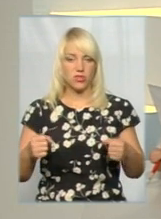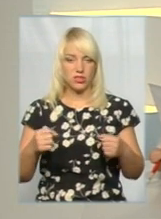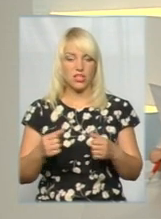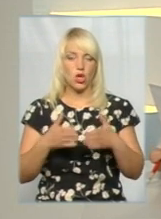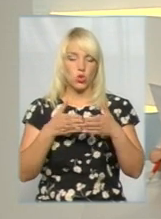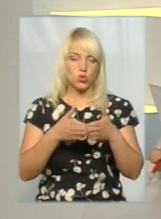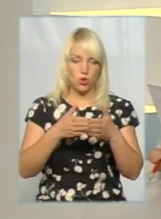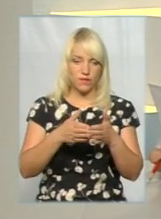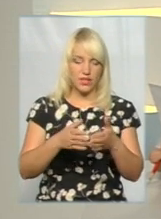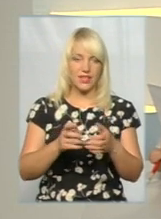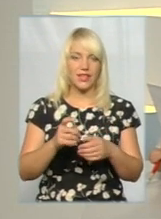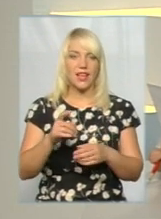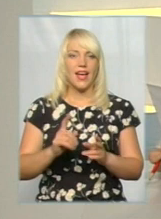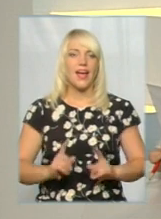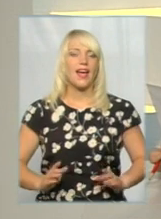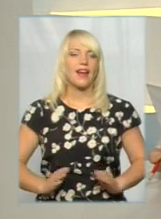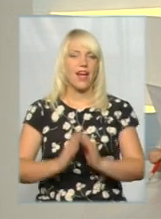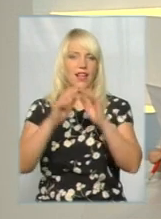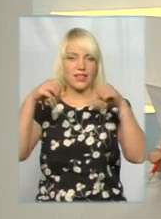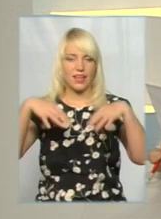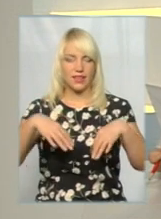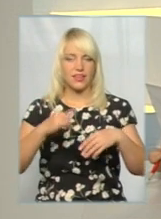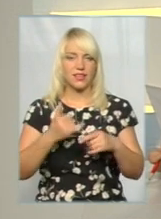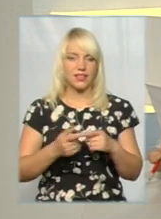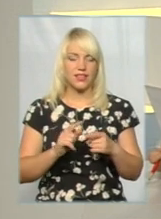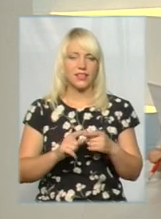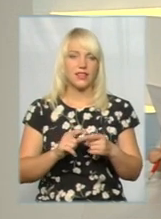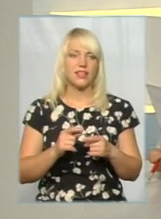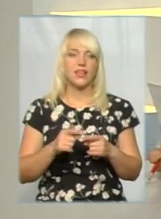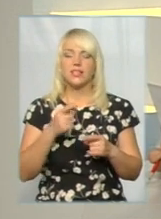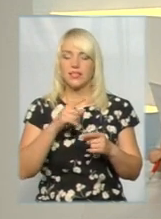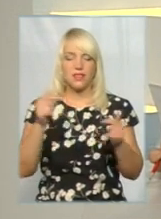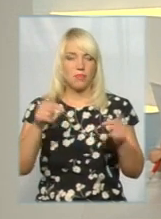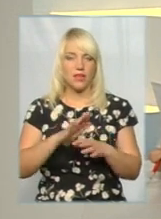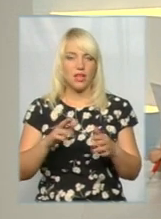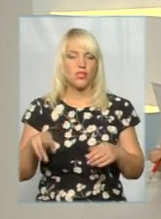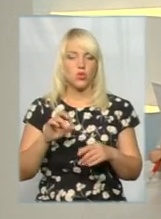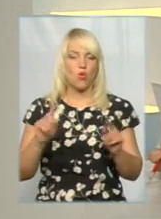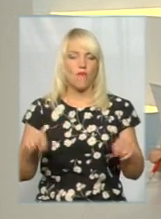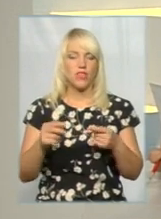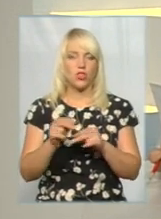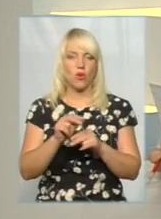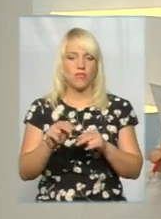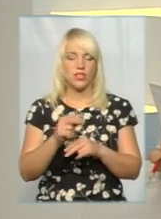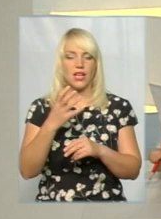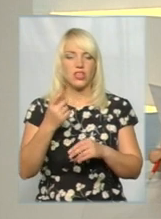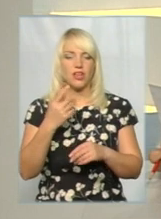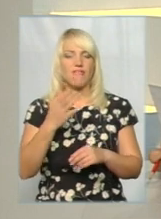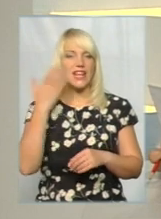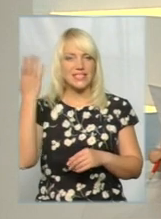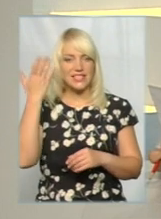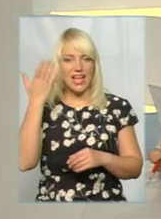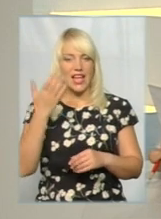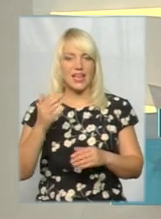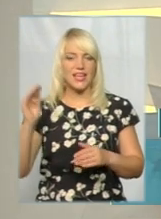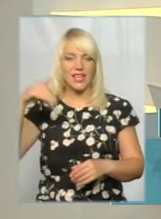ракетоплан, які експертизою визначені непридатними до відновлення. Ще один атракціон «Веселі Гірки» вже списали,